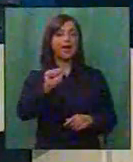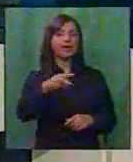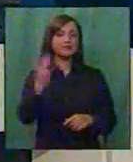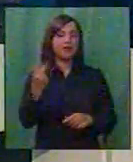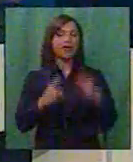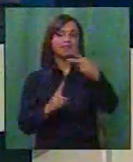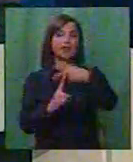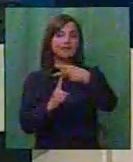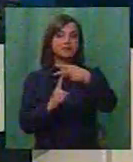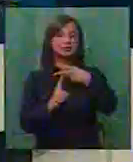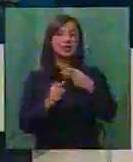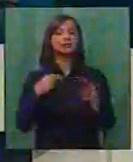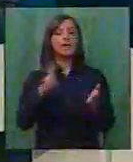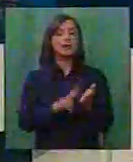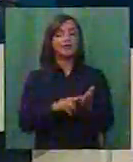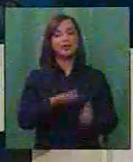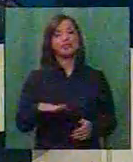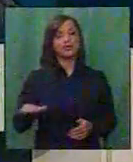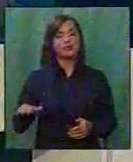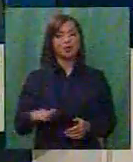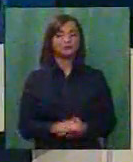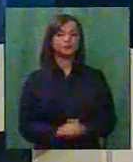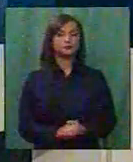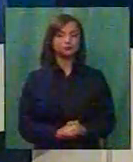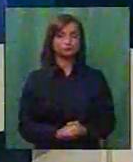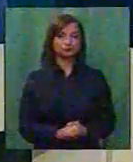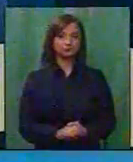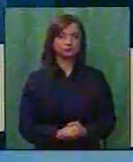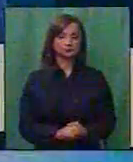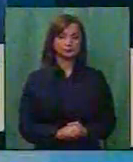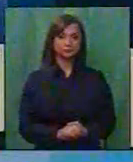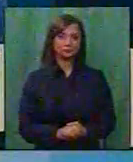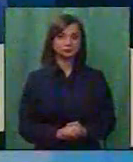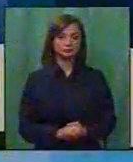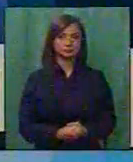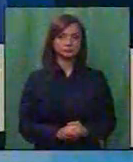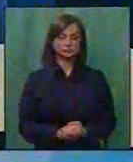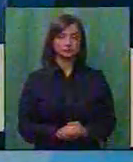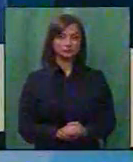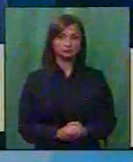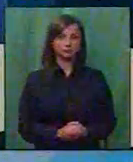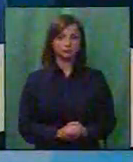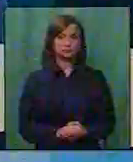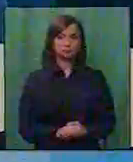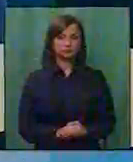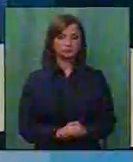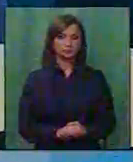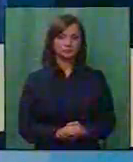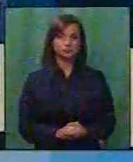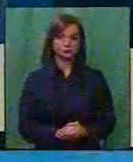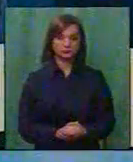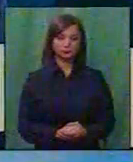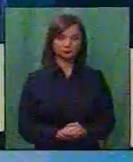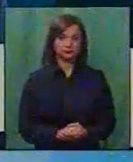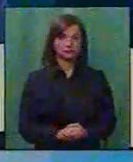А2 телевизија за правата на детето. Мирмрума Аленгаун на Инвренези, по ондични емисиони Джашт Мерад,